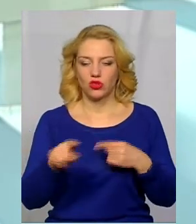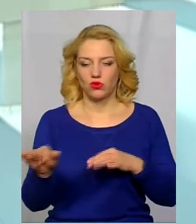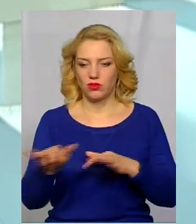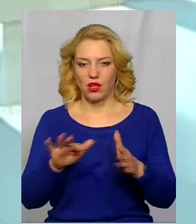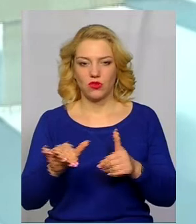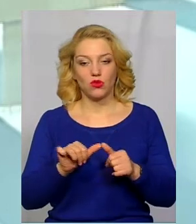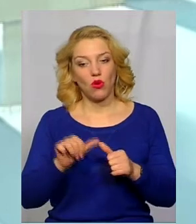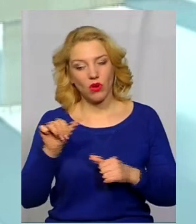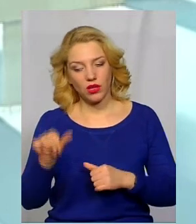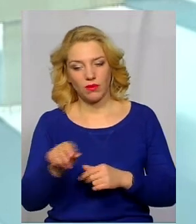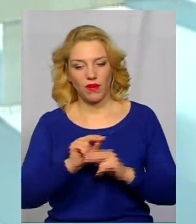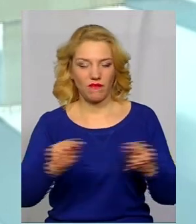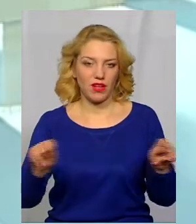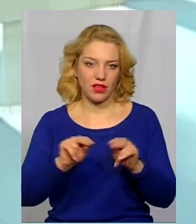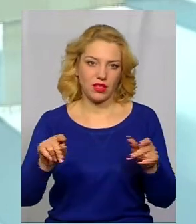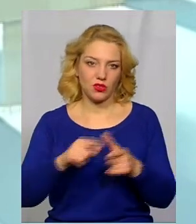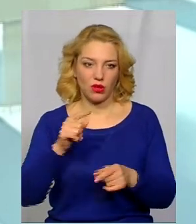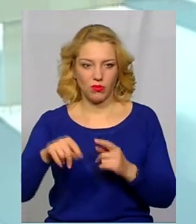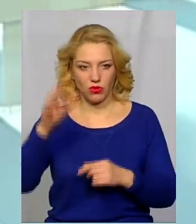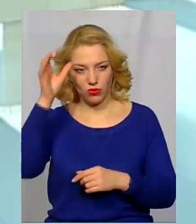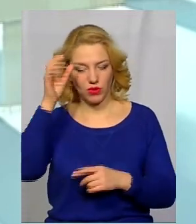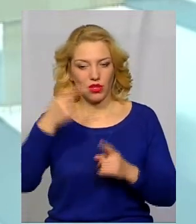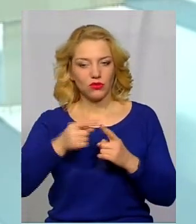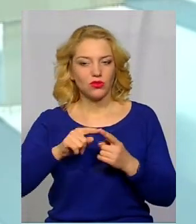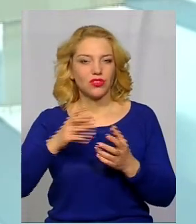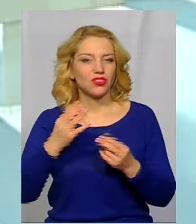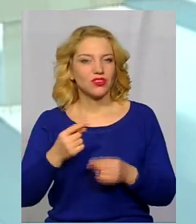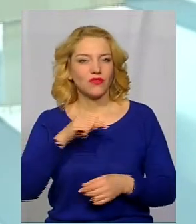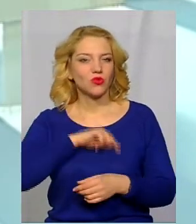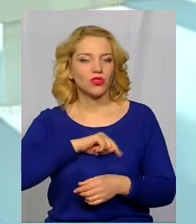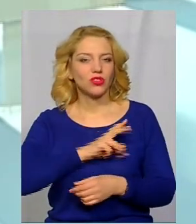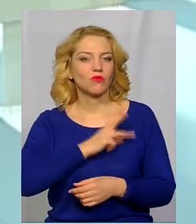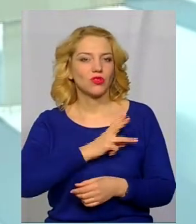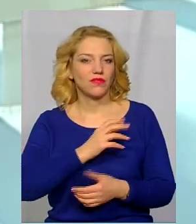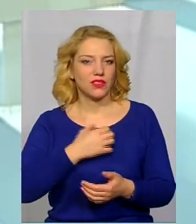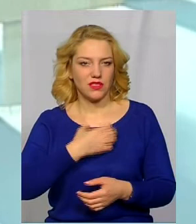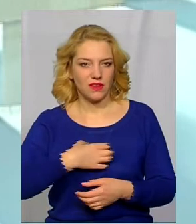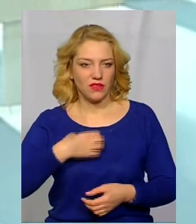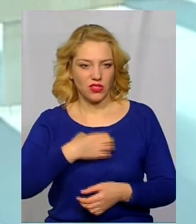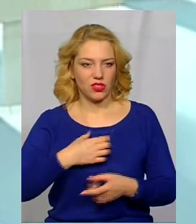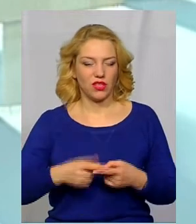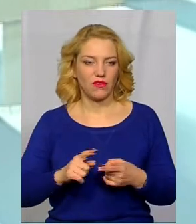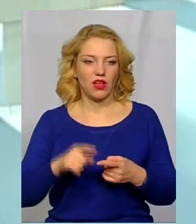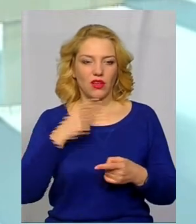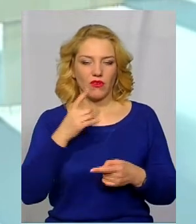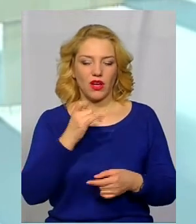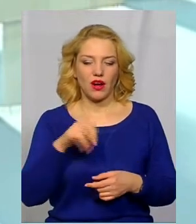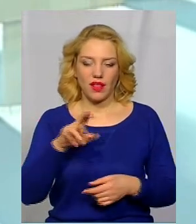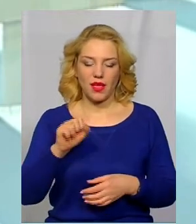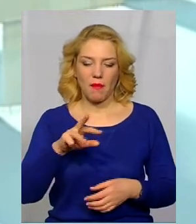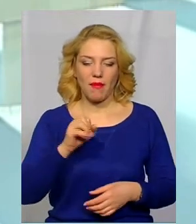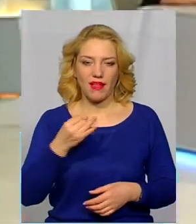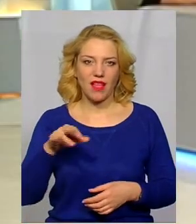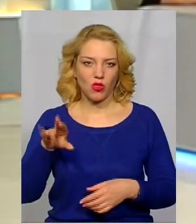просто неможливо. Тому тут питання щодо внутрішньої мотивації людей. Я говорив вчора на зустрічі з активістами Ради Майдану, які приходили до мене в